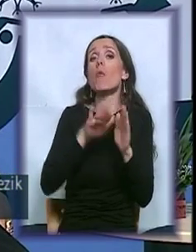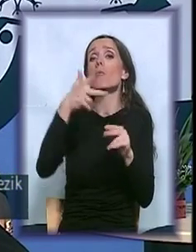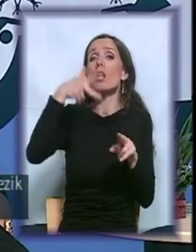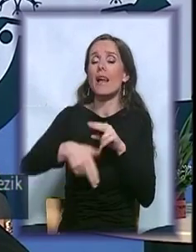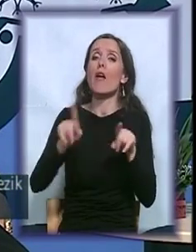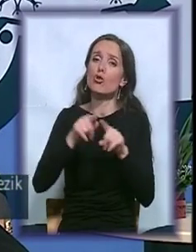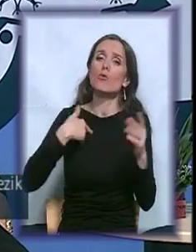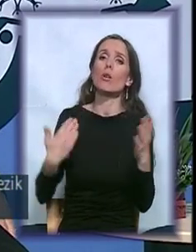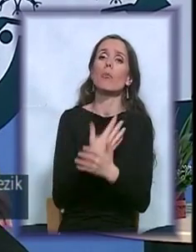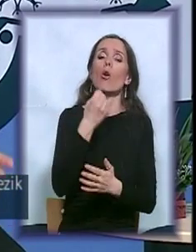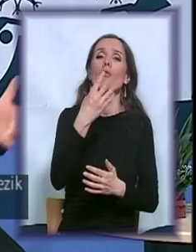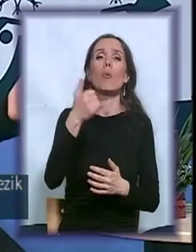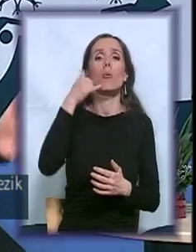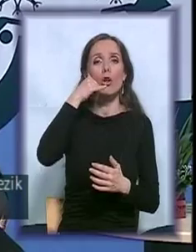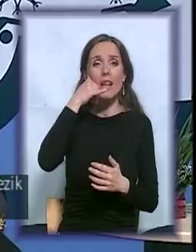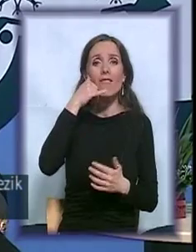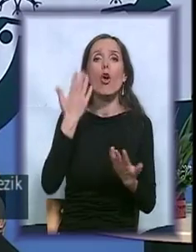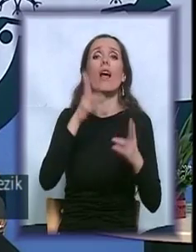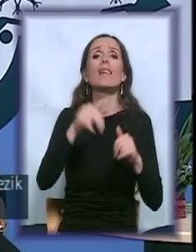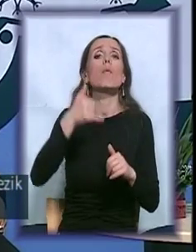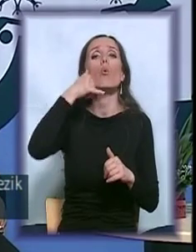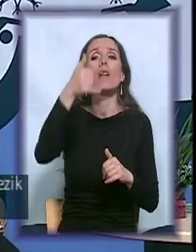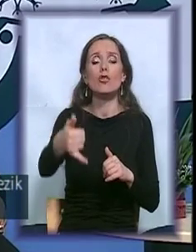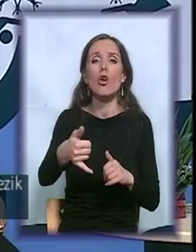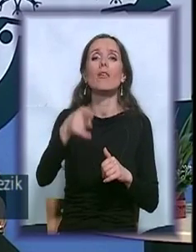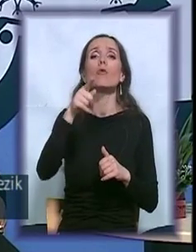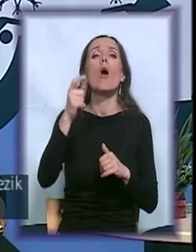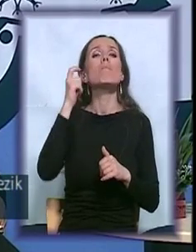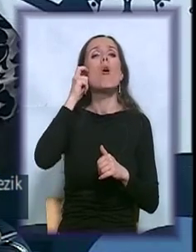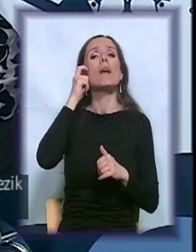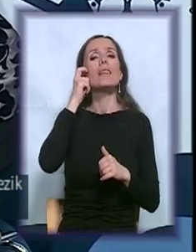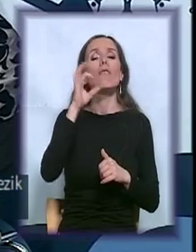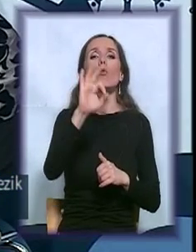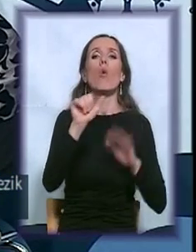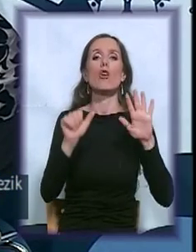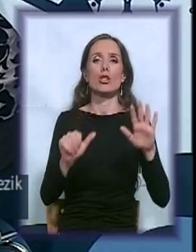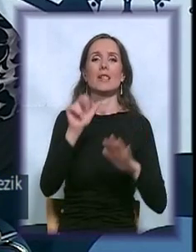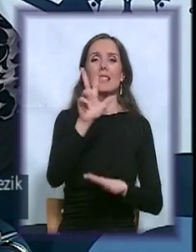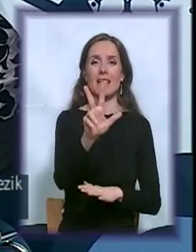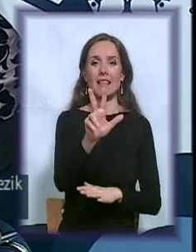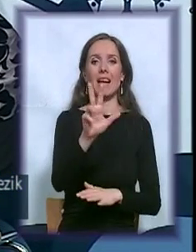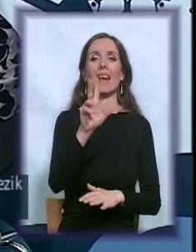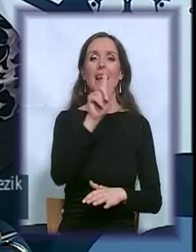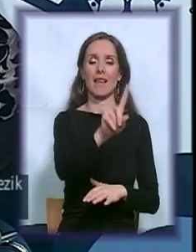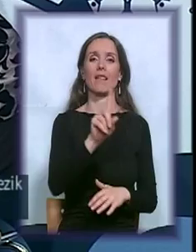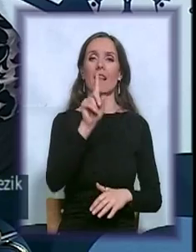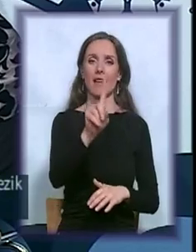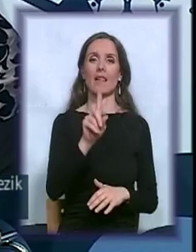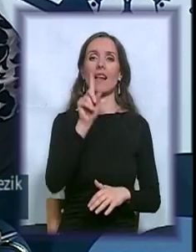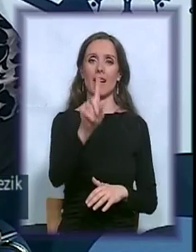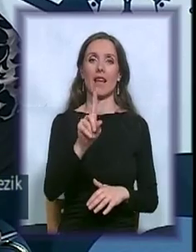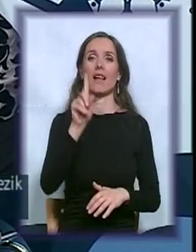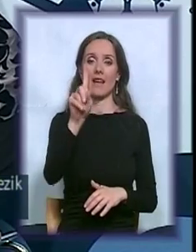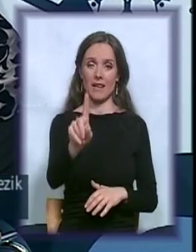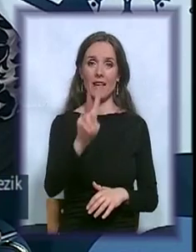pozovu ljudi koji... Naravno. To je mobilni telefon 063 1111